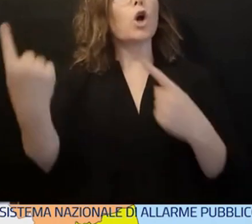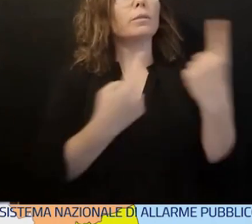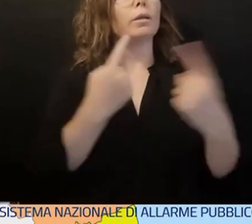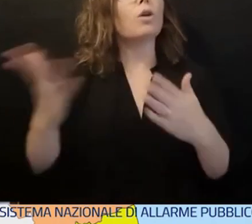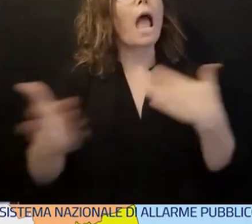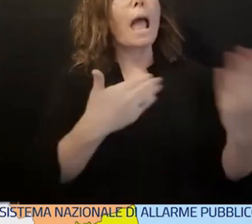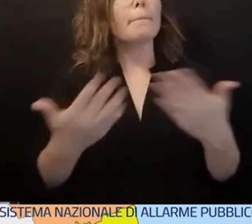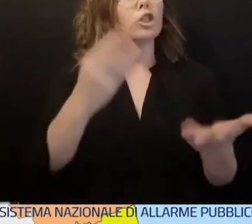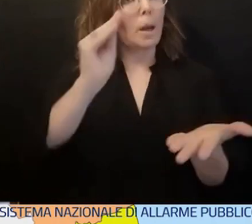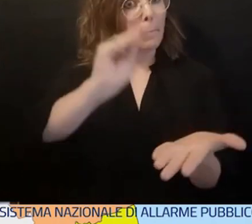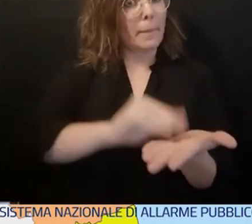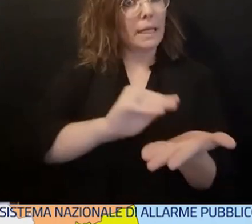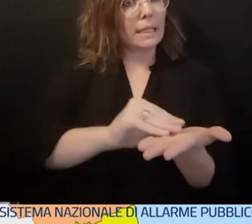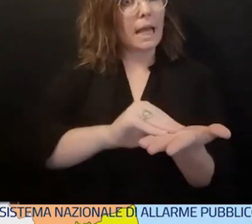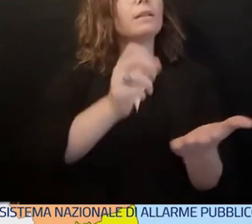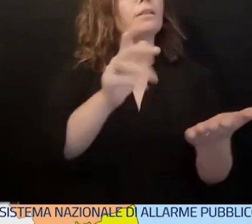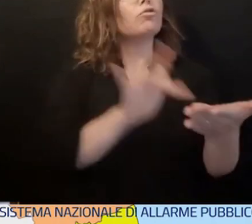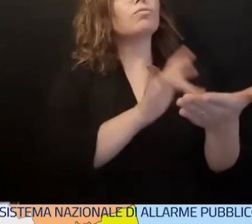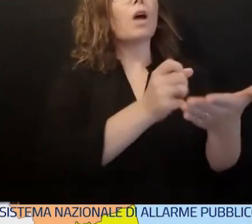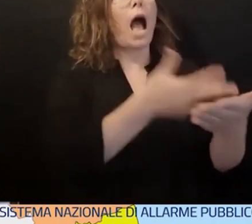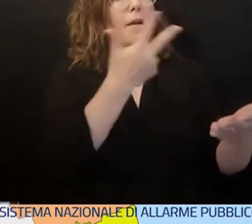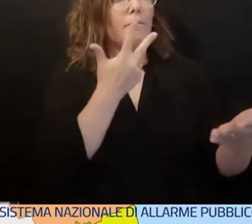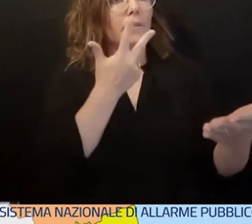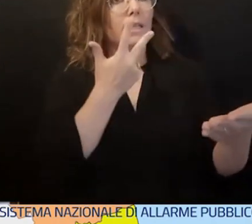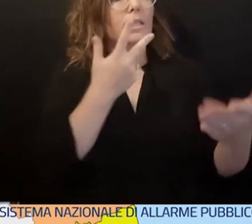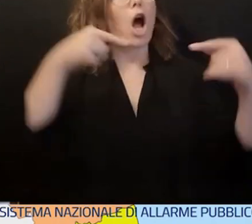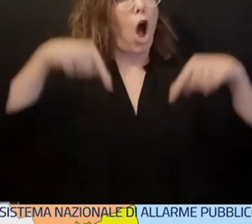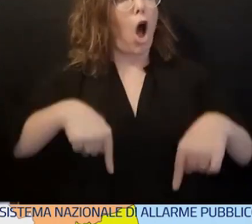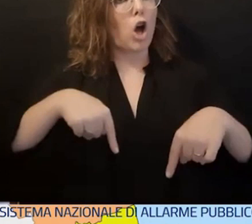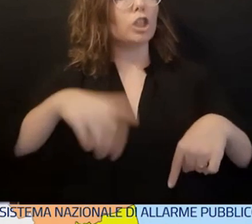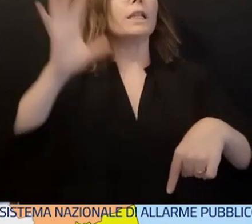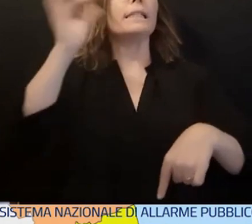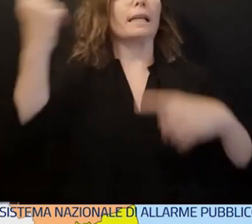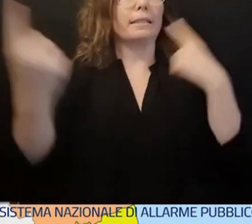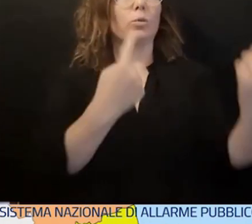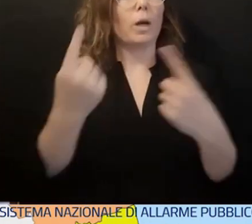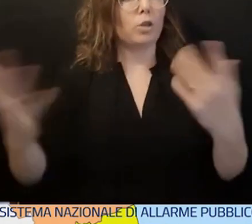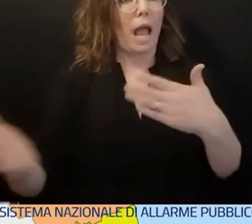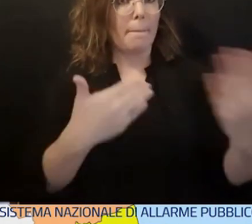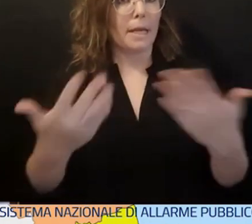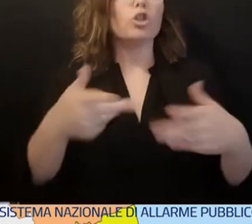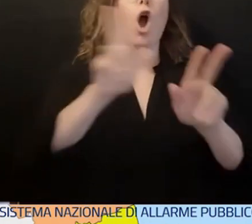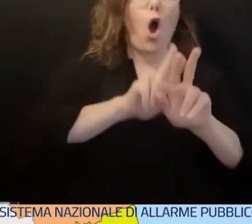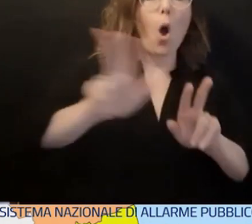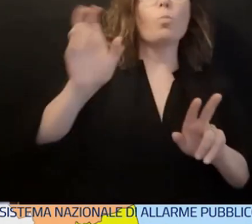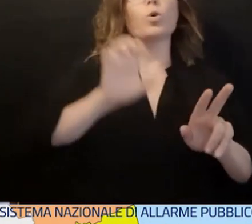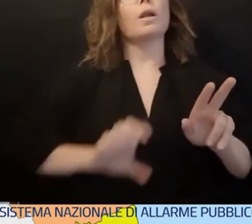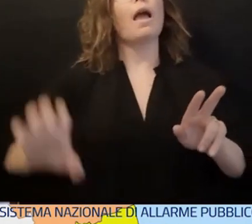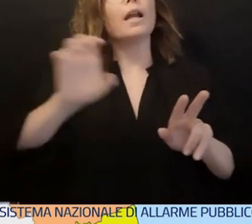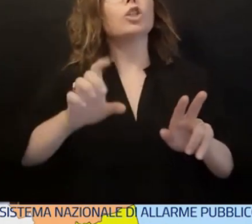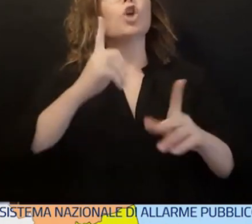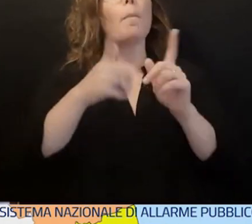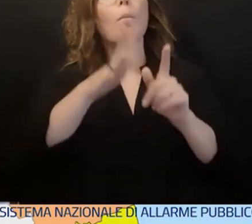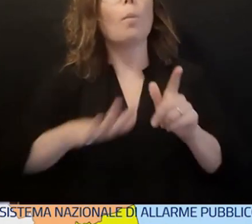direttamente sui dispositivi mobili di coloro che si troveranno in un'area interessata da gravi emergenze oppure nell'emminenza di